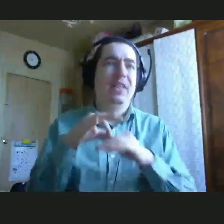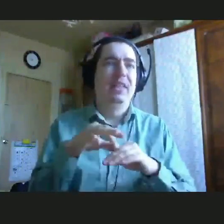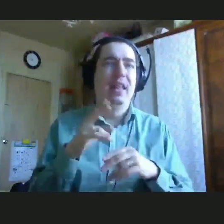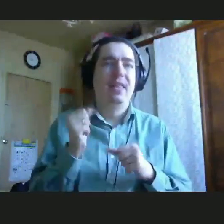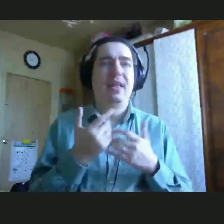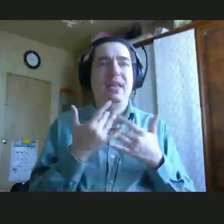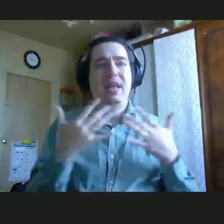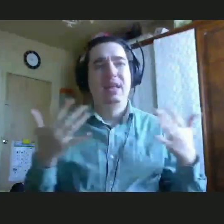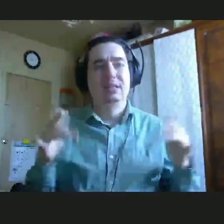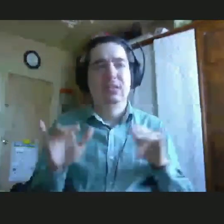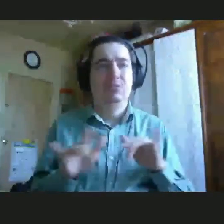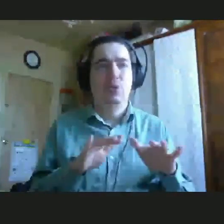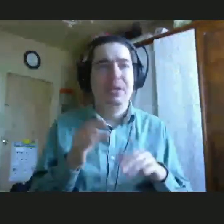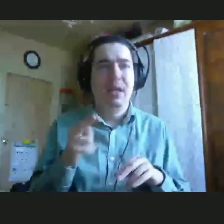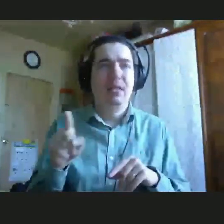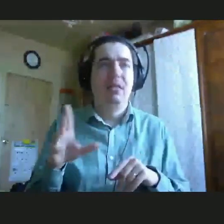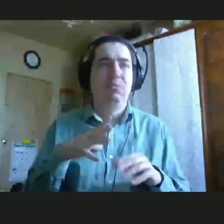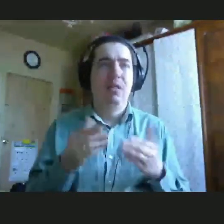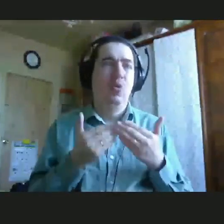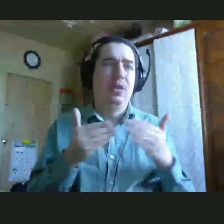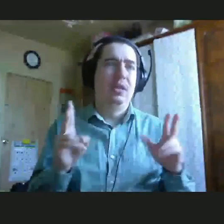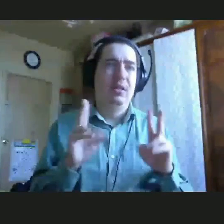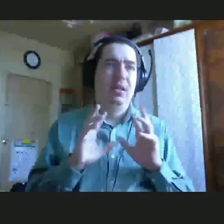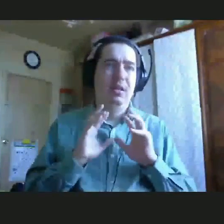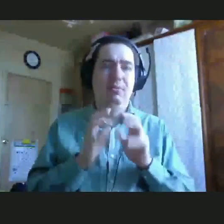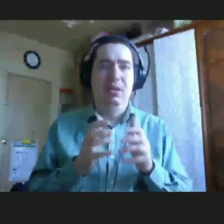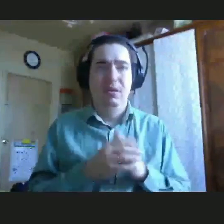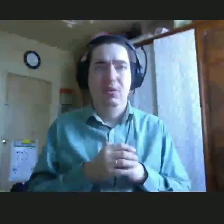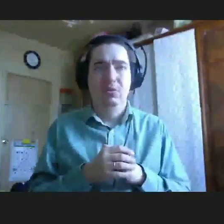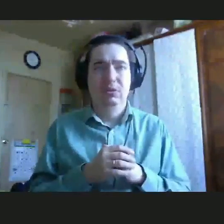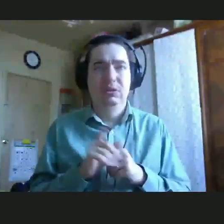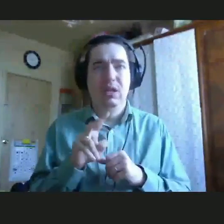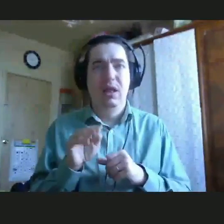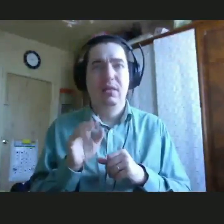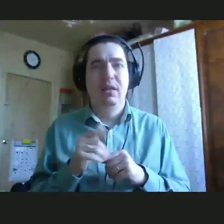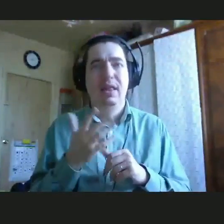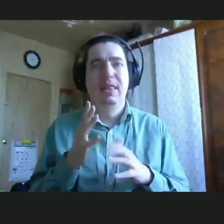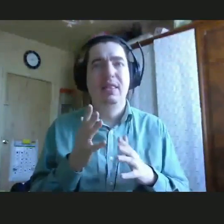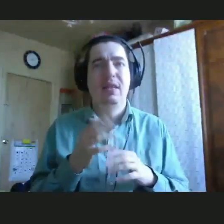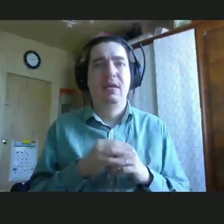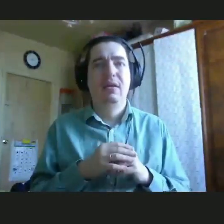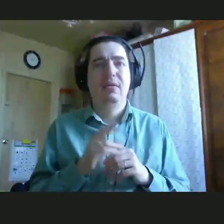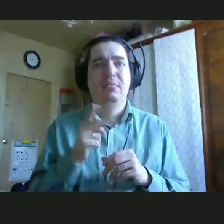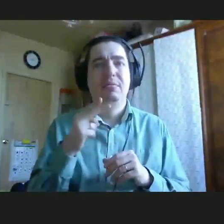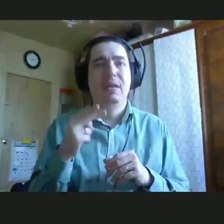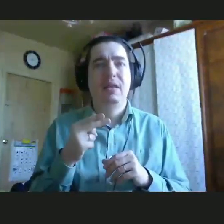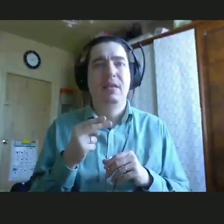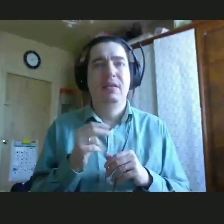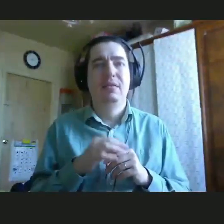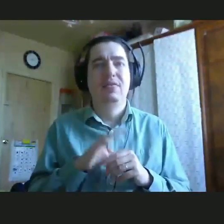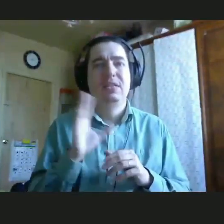и она в целом всегда была открыта к миру. У Златы где-то примерно первый уровень